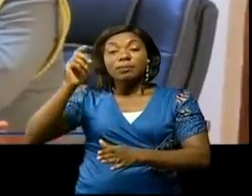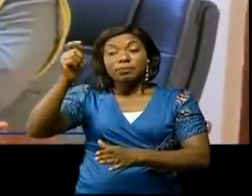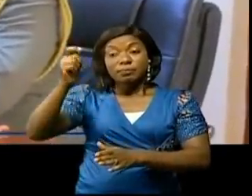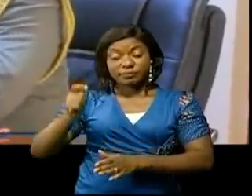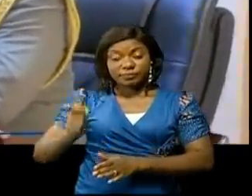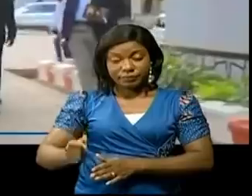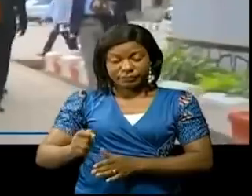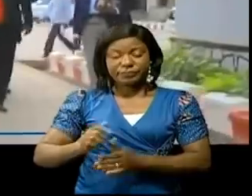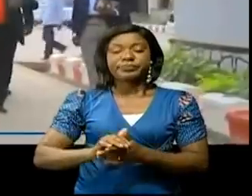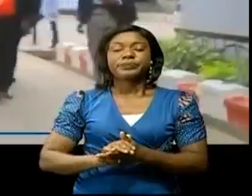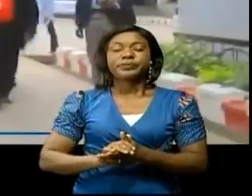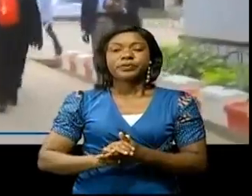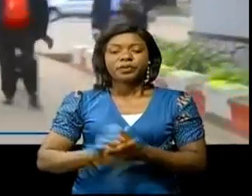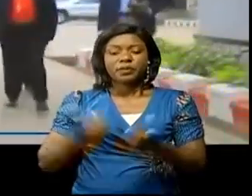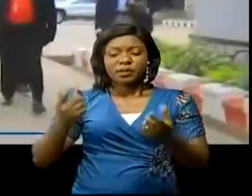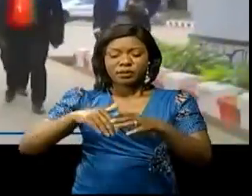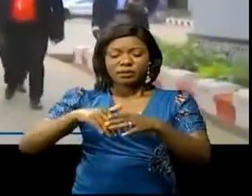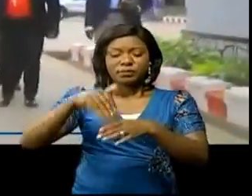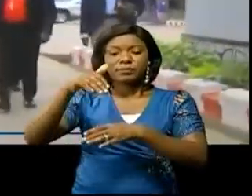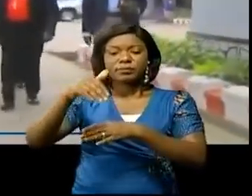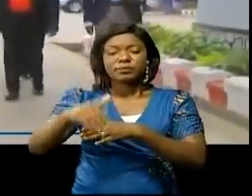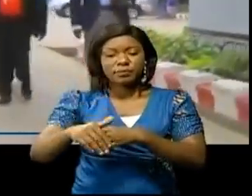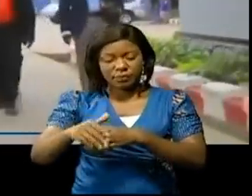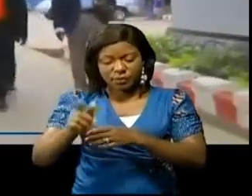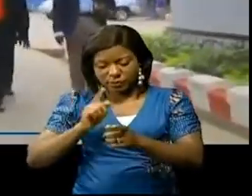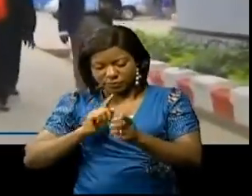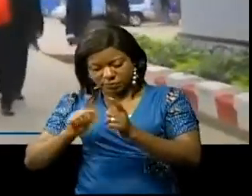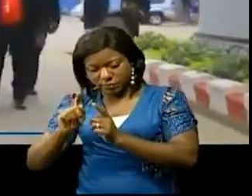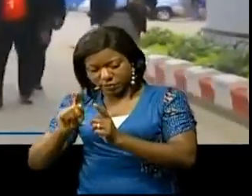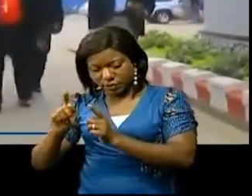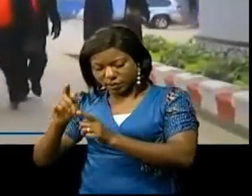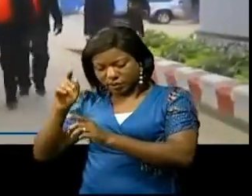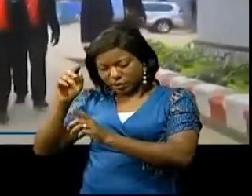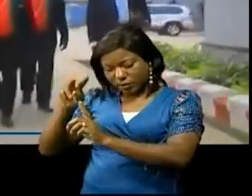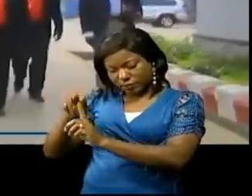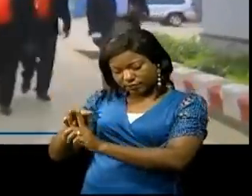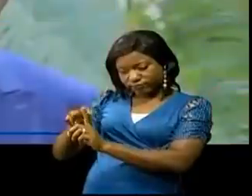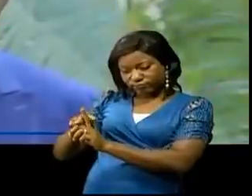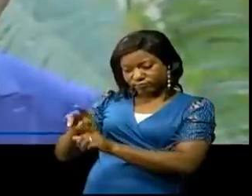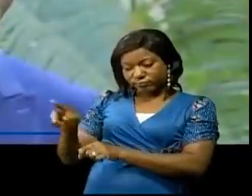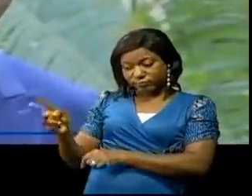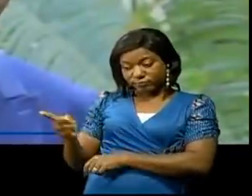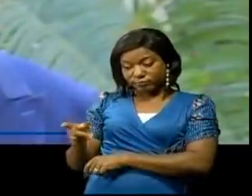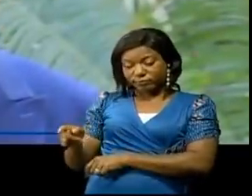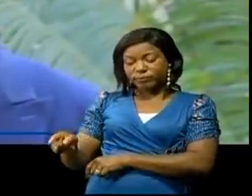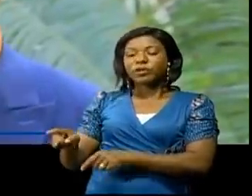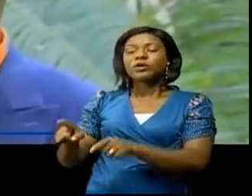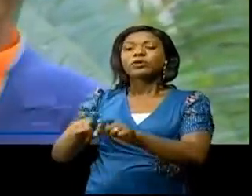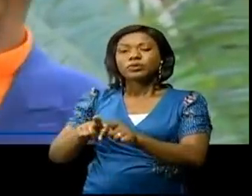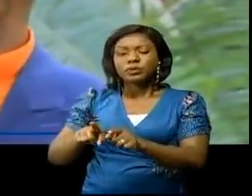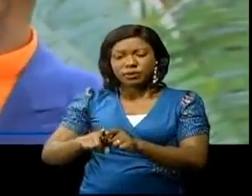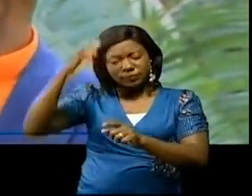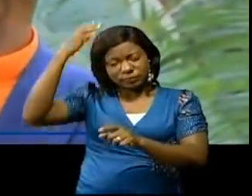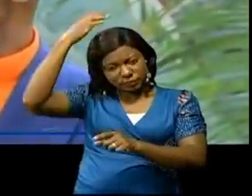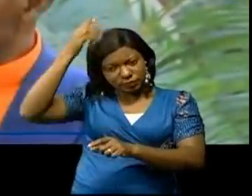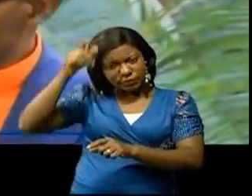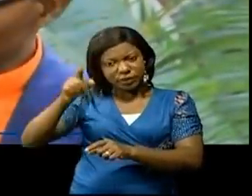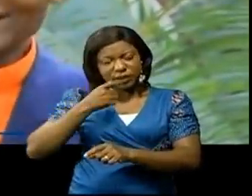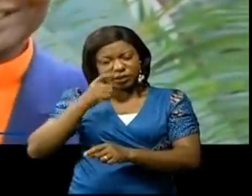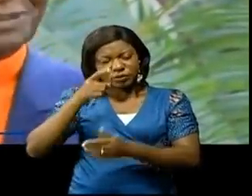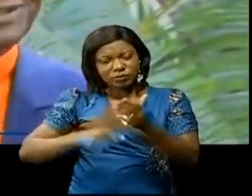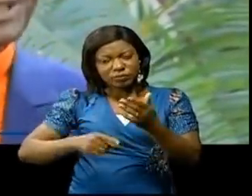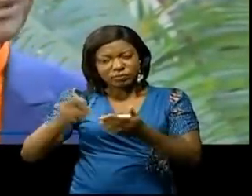Kachama Johnny. Au sortir de l'audience, avec l'autorité provinciale, Mgr Samuel Lutika a fait savoir qu'ils sont venus d'abord